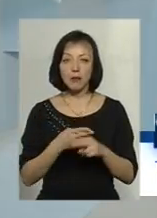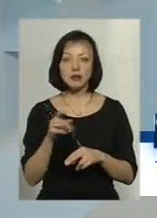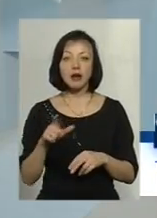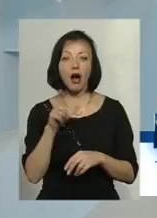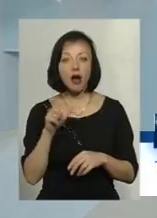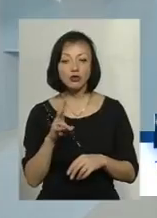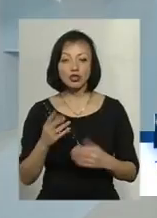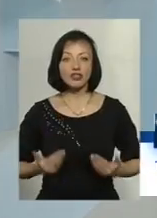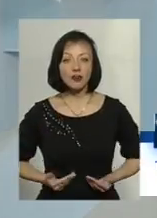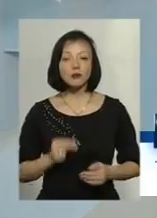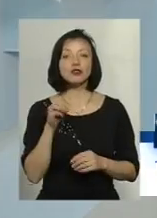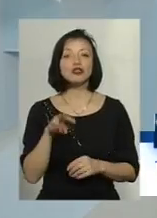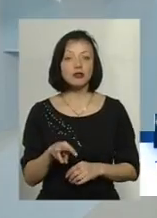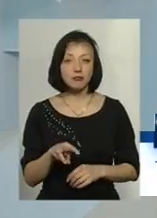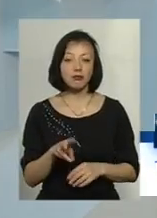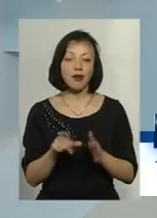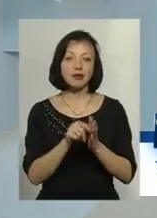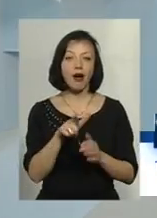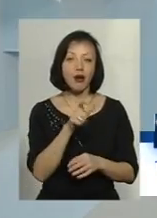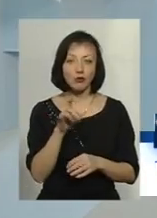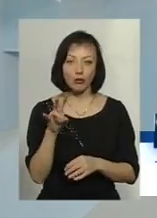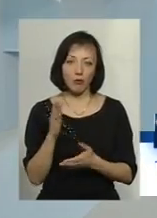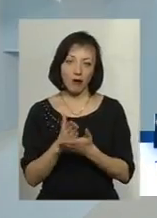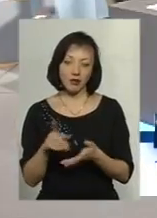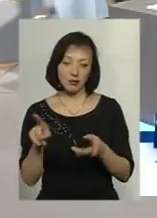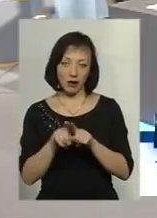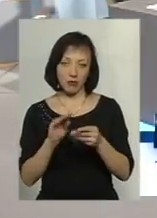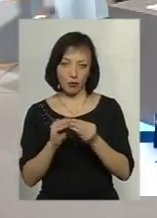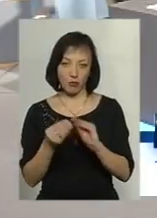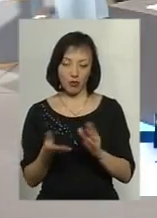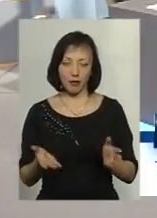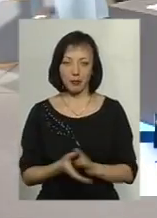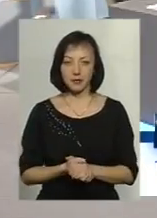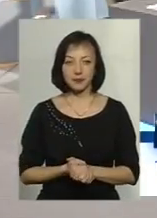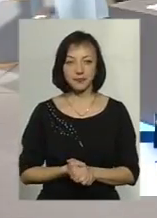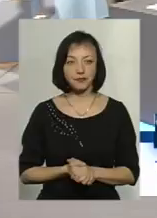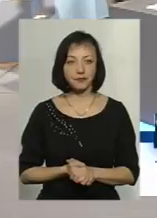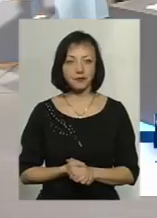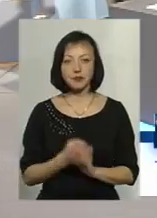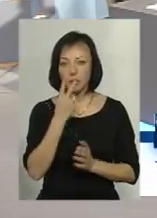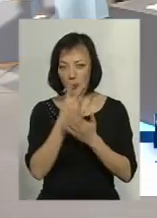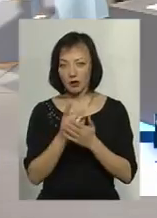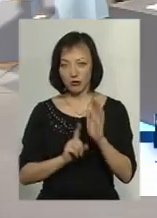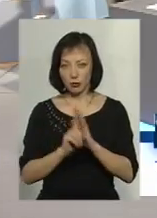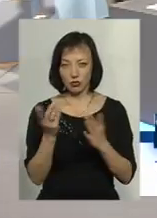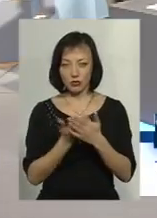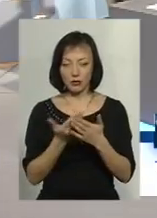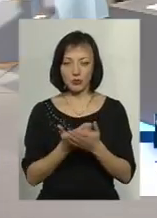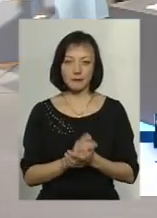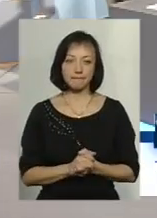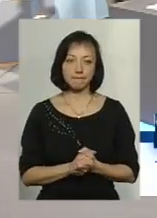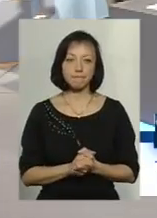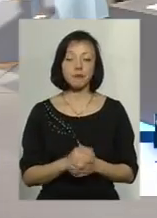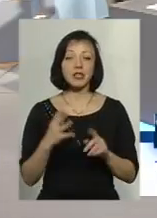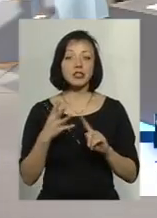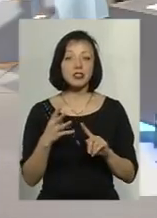а ви живим, чи з газом, а ви маєте такі наслідки, як, що починалася наша зустріч. Ну,